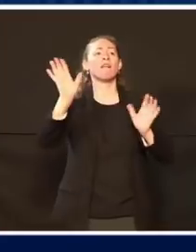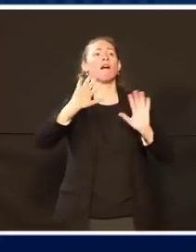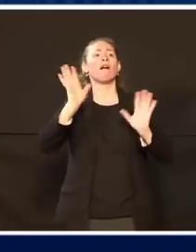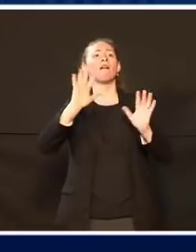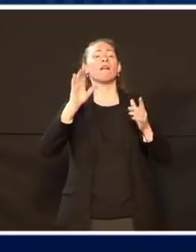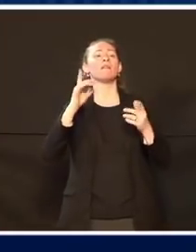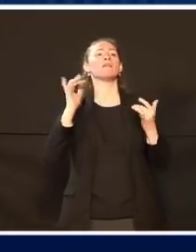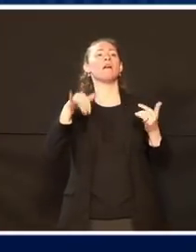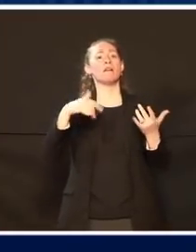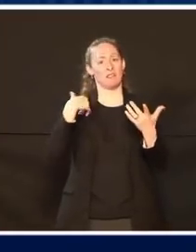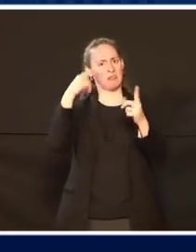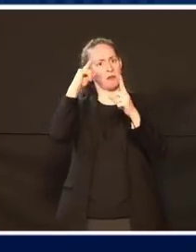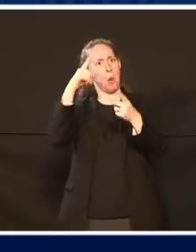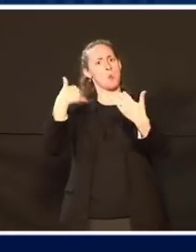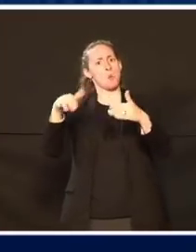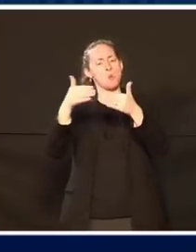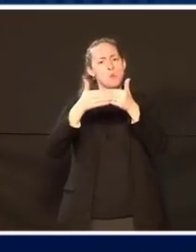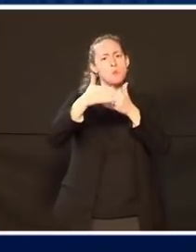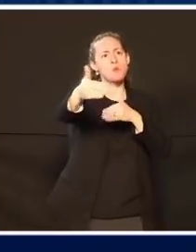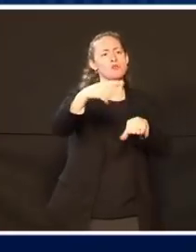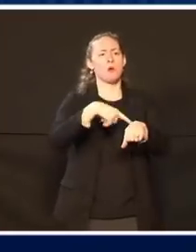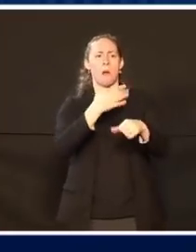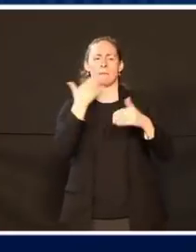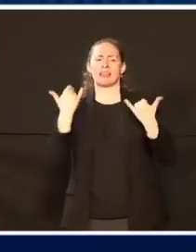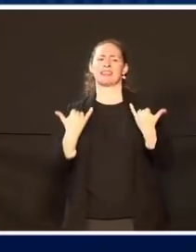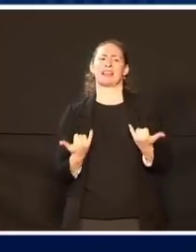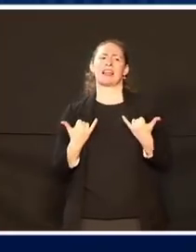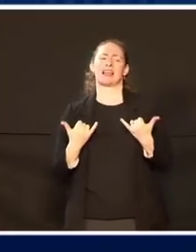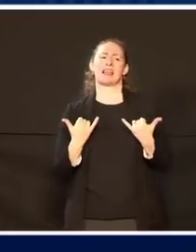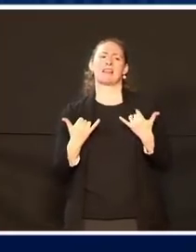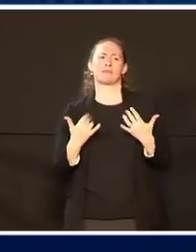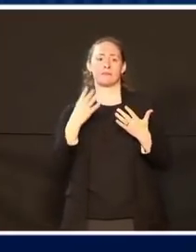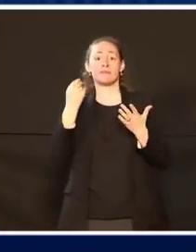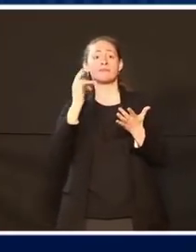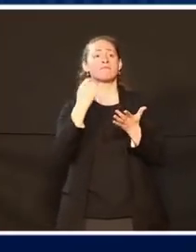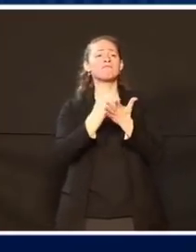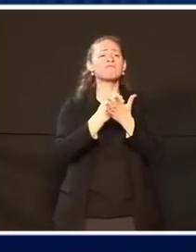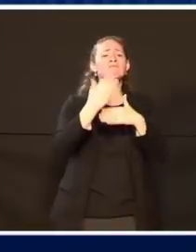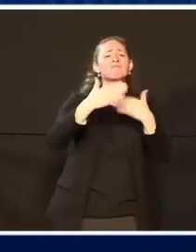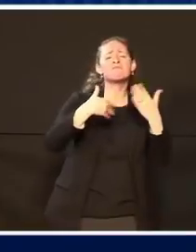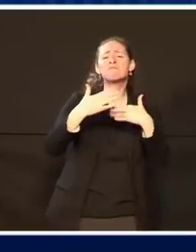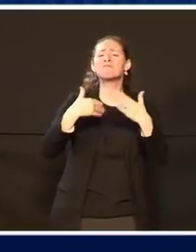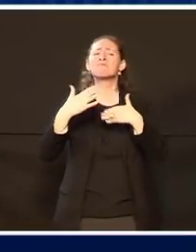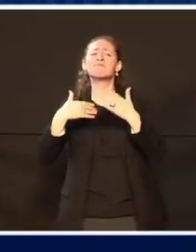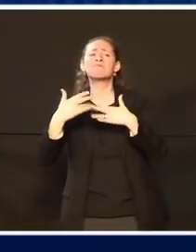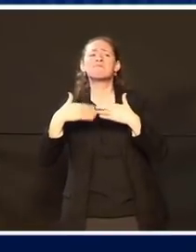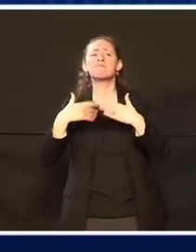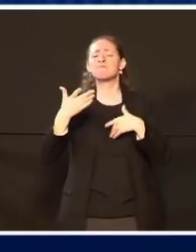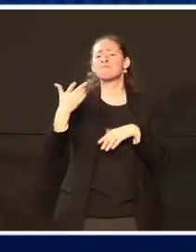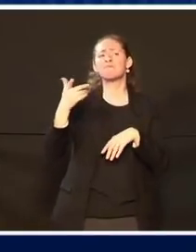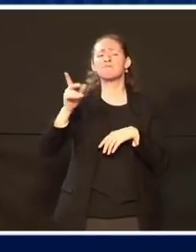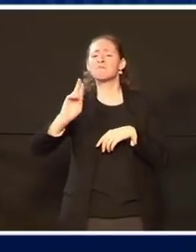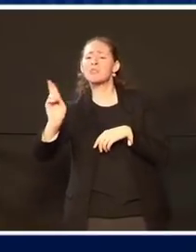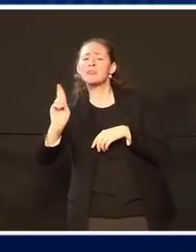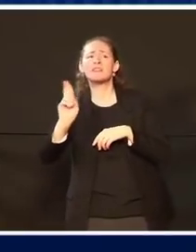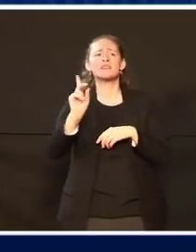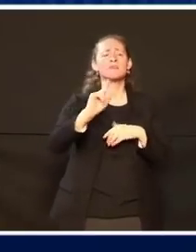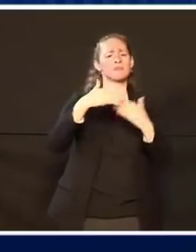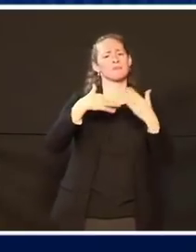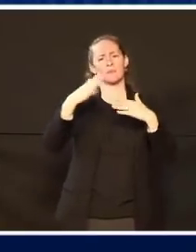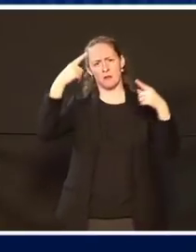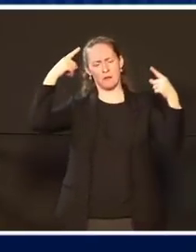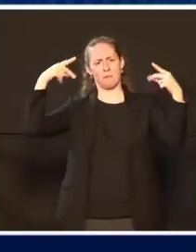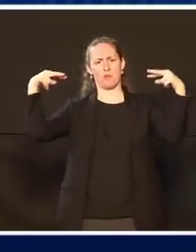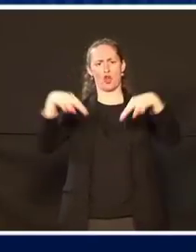Vollbeschäftigung kommen zu können. Es gibt auch einen wachsenden Group von TAP-Ökonomen rechts in der